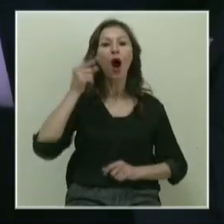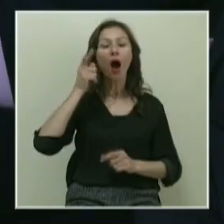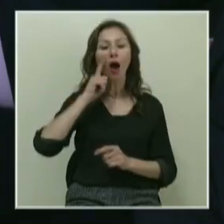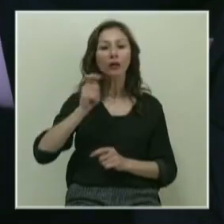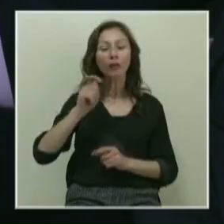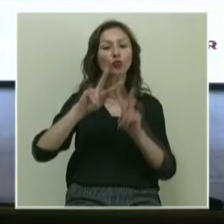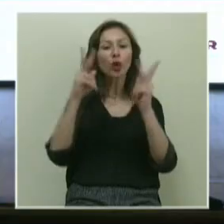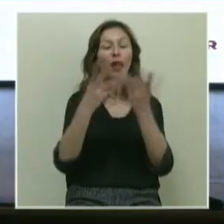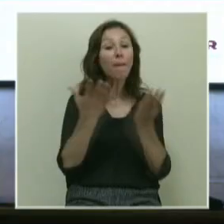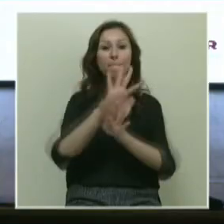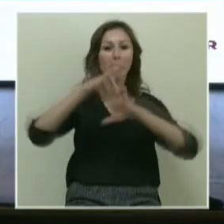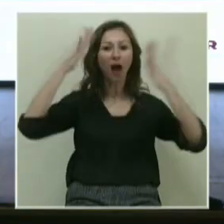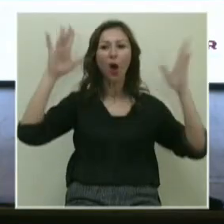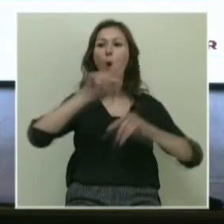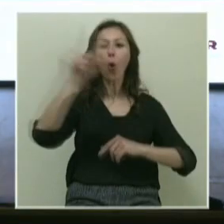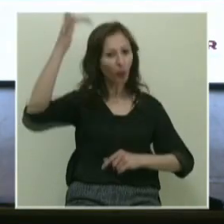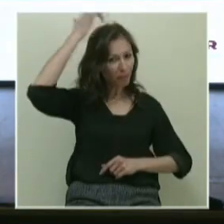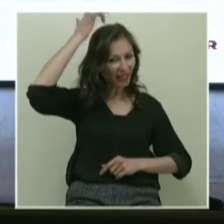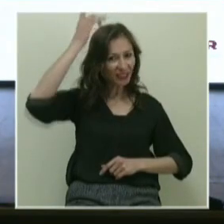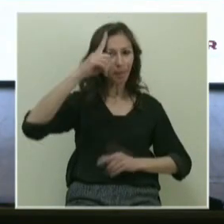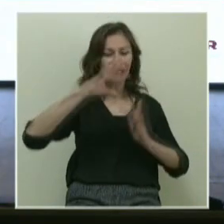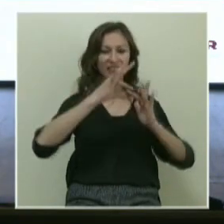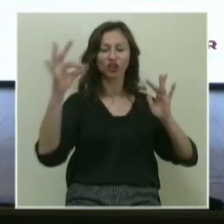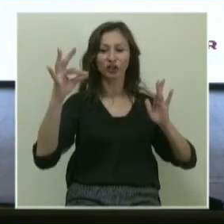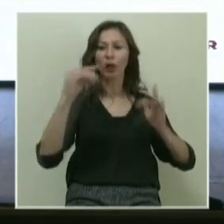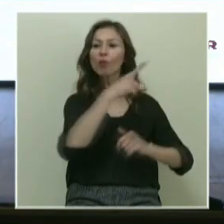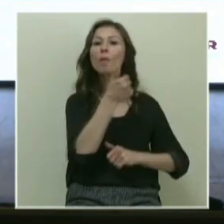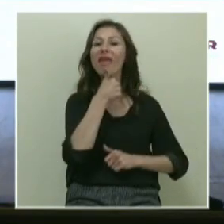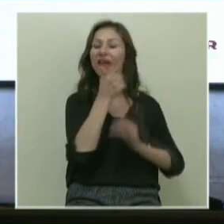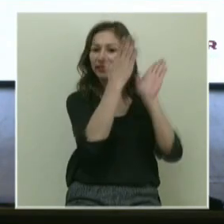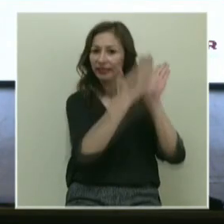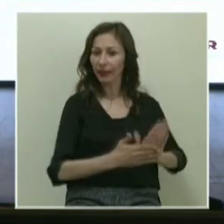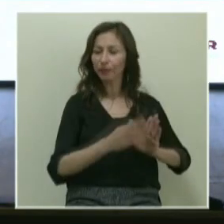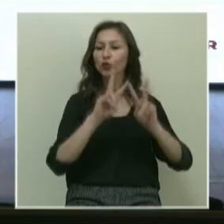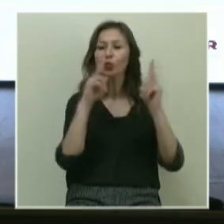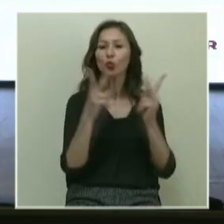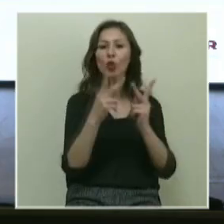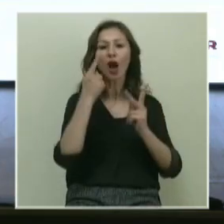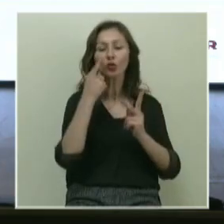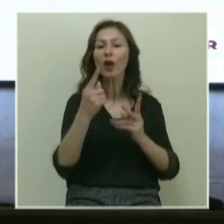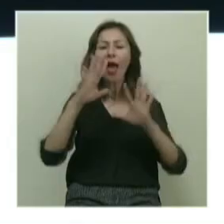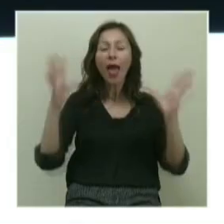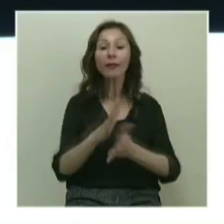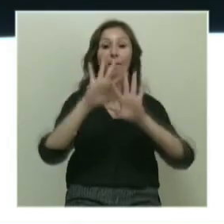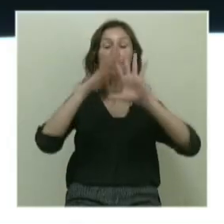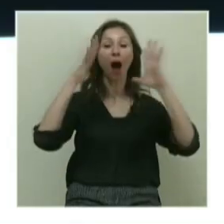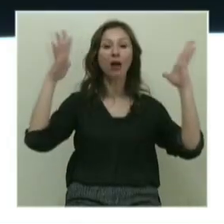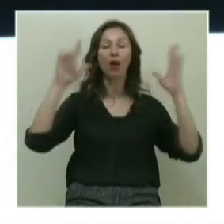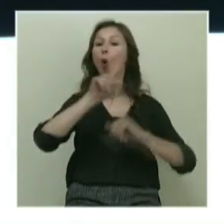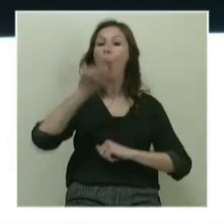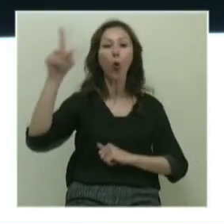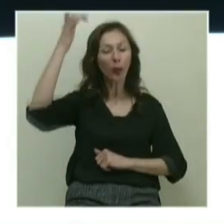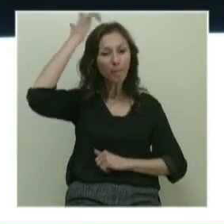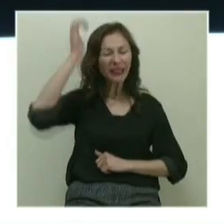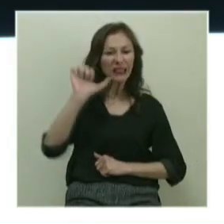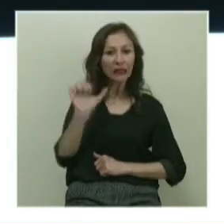dünyanın en parlak 10 beyninden biri seçildi. Bu beyefendi dünya üzerindeki en parlak 10